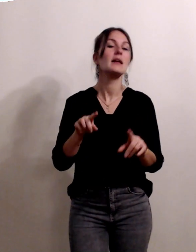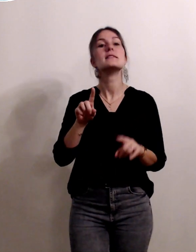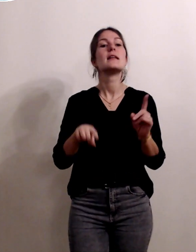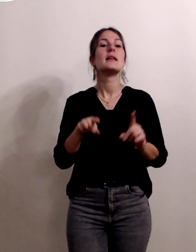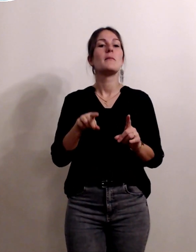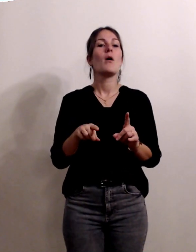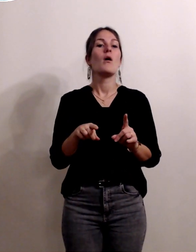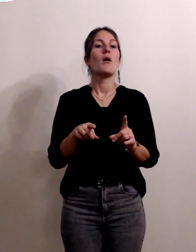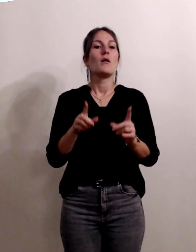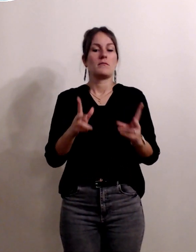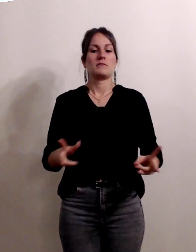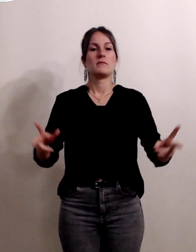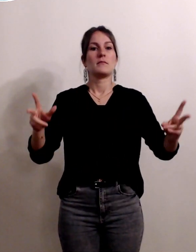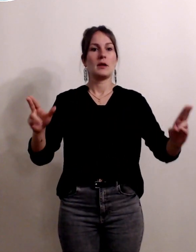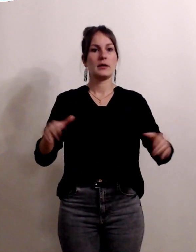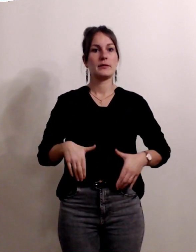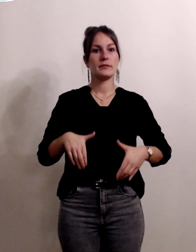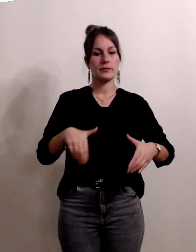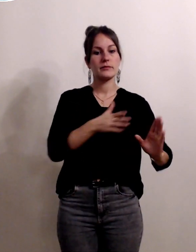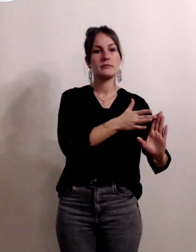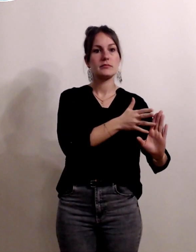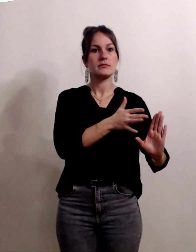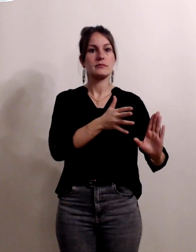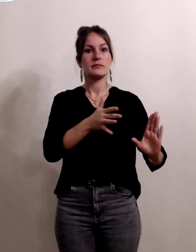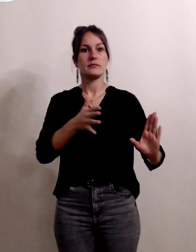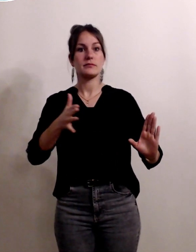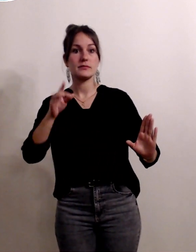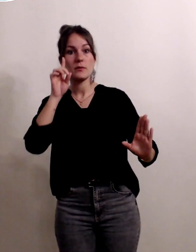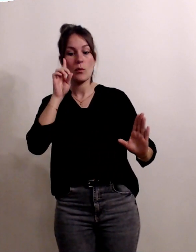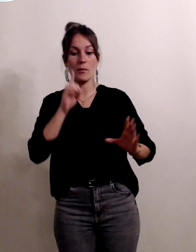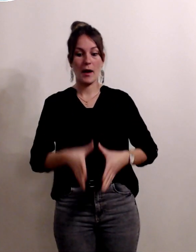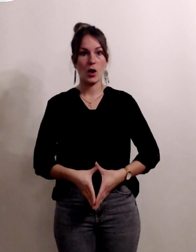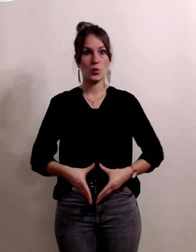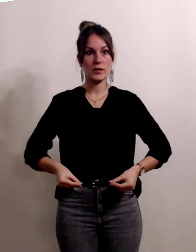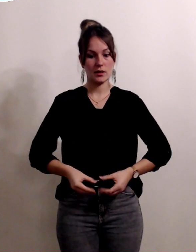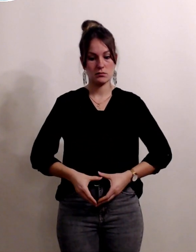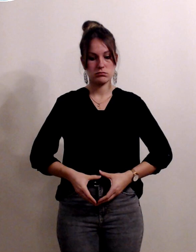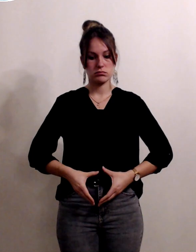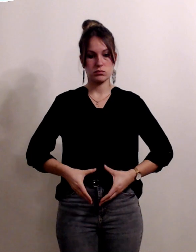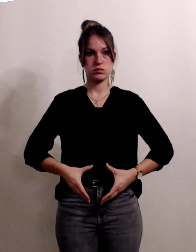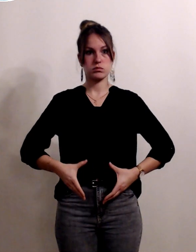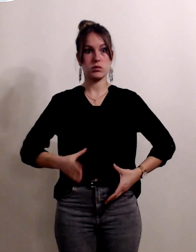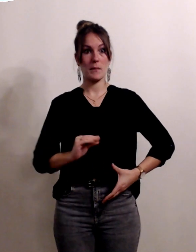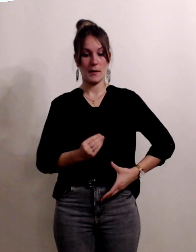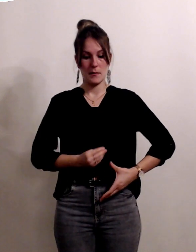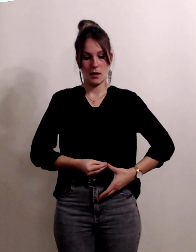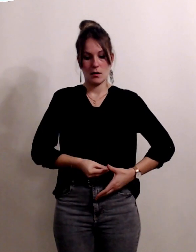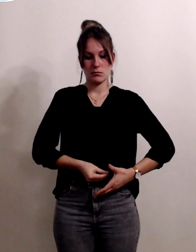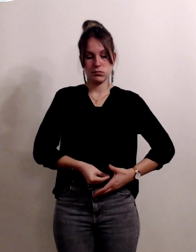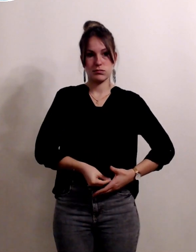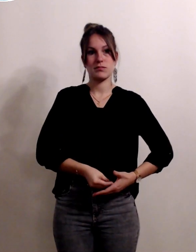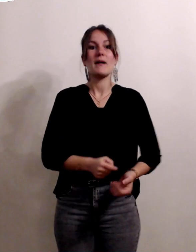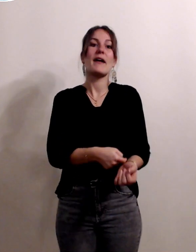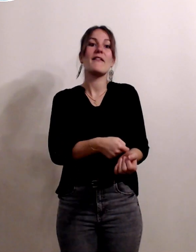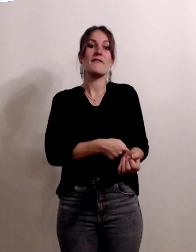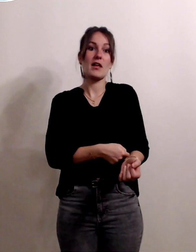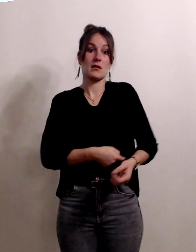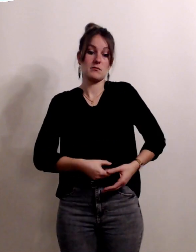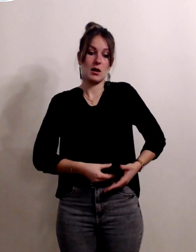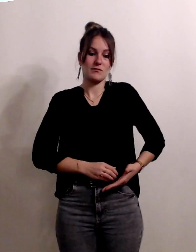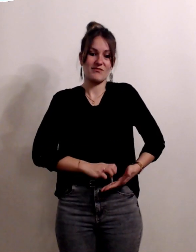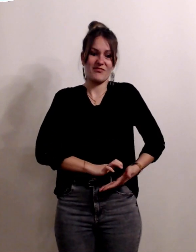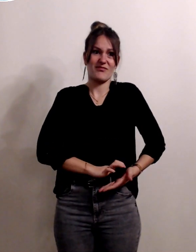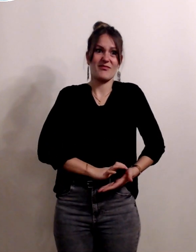grossesse le volume de l'utérus avec le fœtus vient comprimer la veine cave et